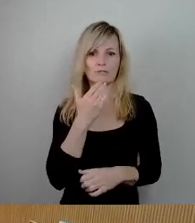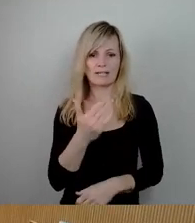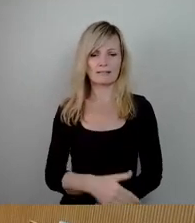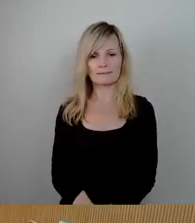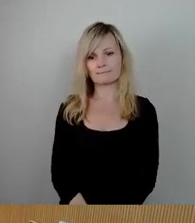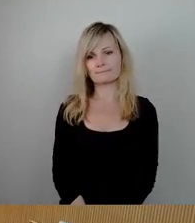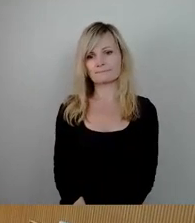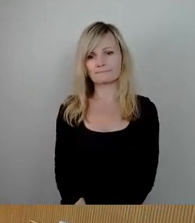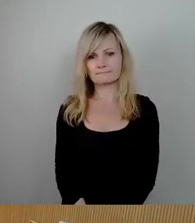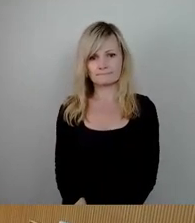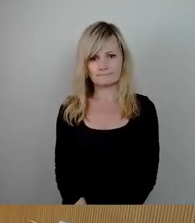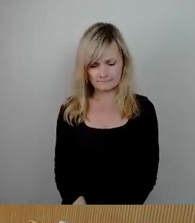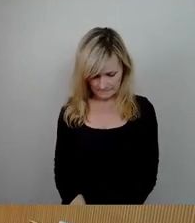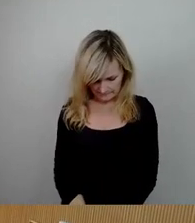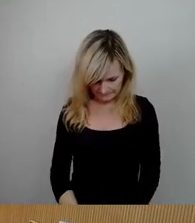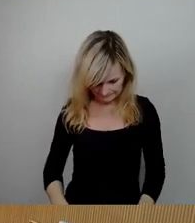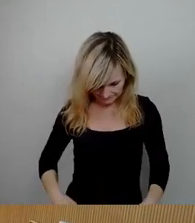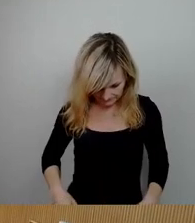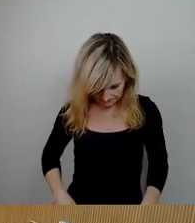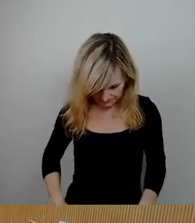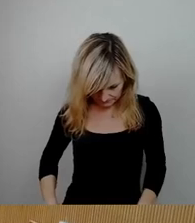Okay, dann ist festgemeldet Thorsten Schulze.